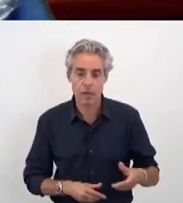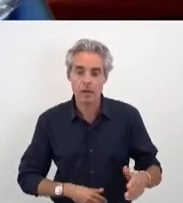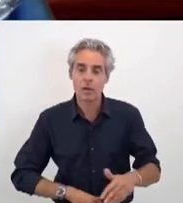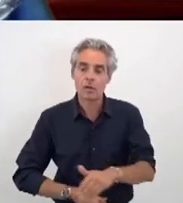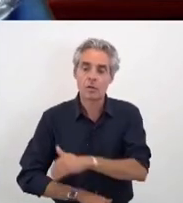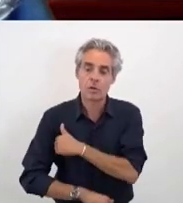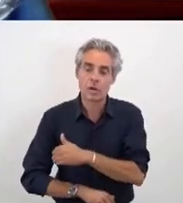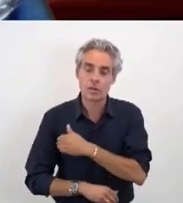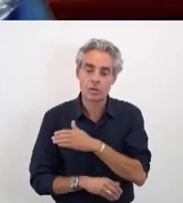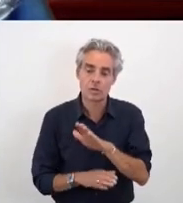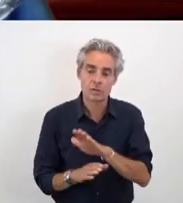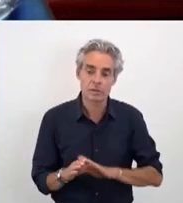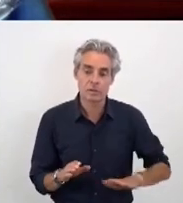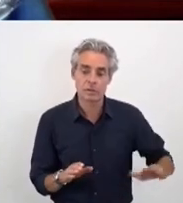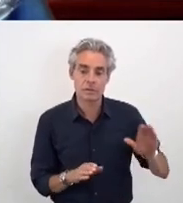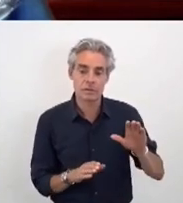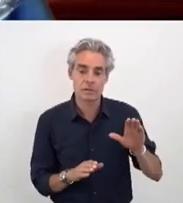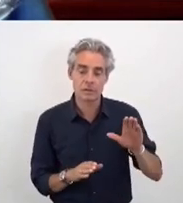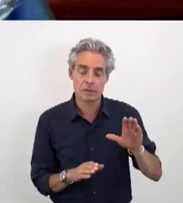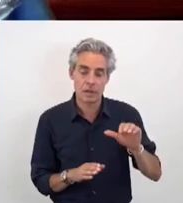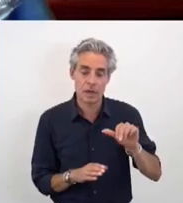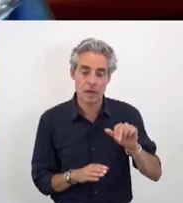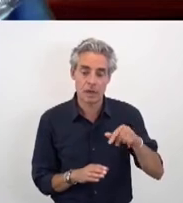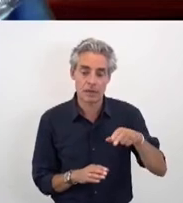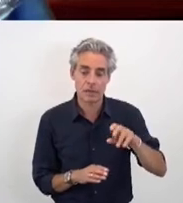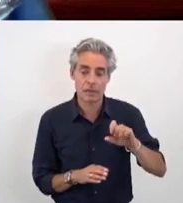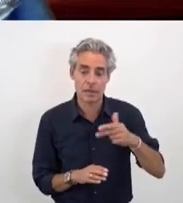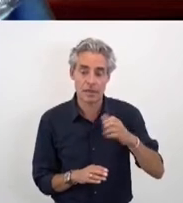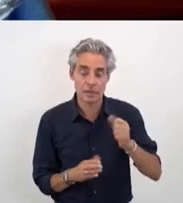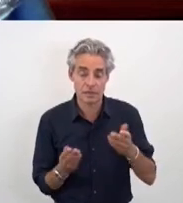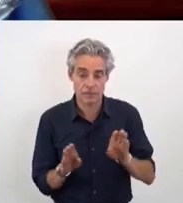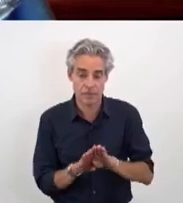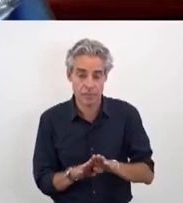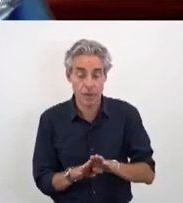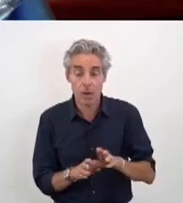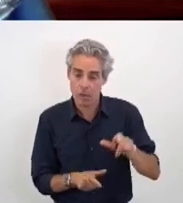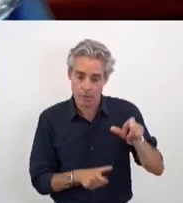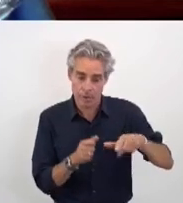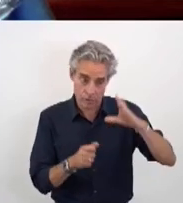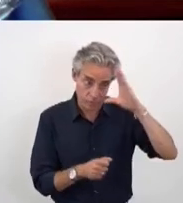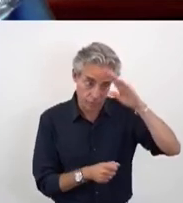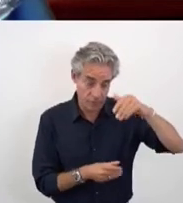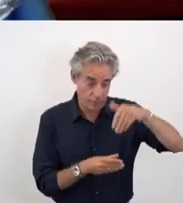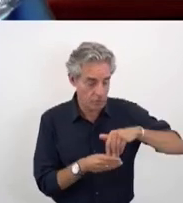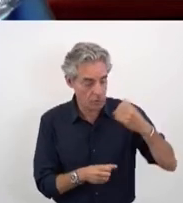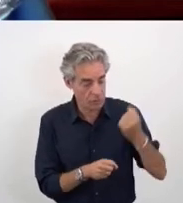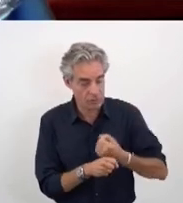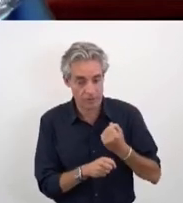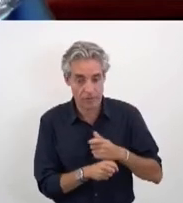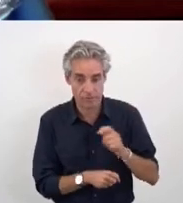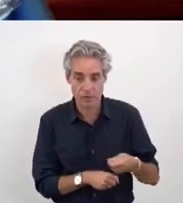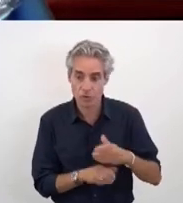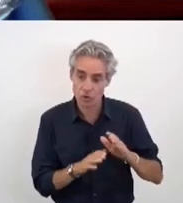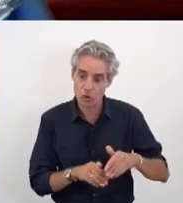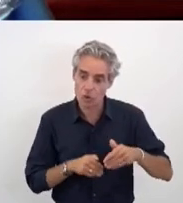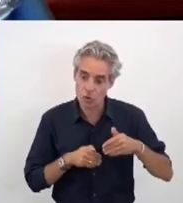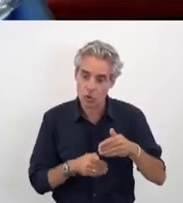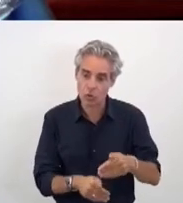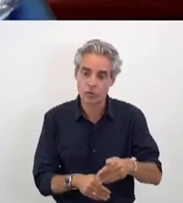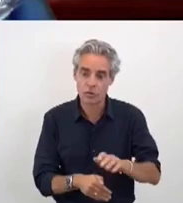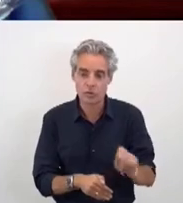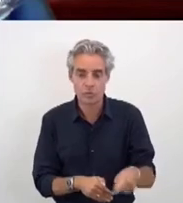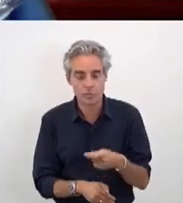'Aquitanis ferme, même si les professionnels qui travaillent peuvent tout à fait